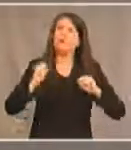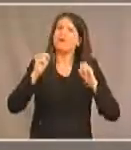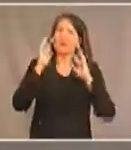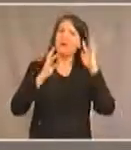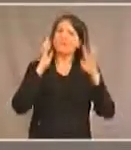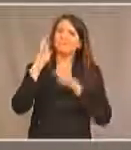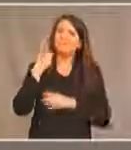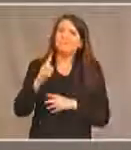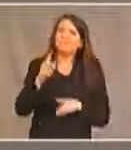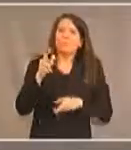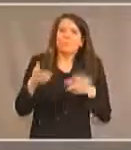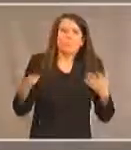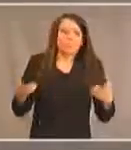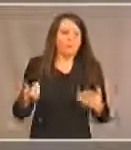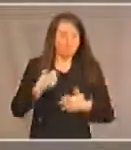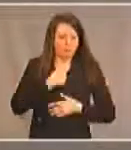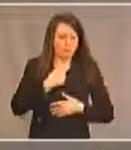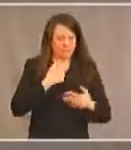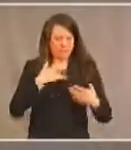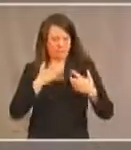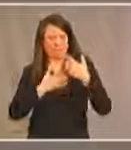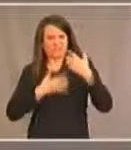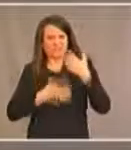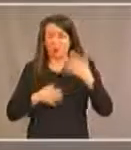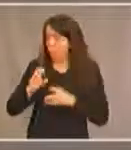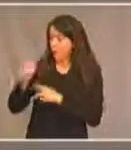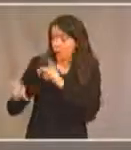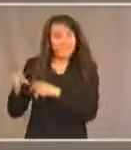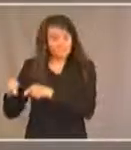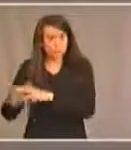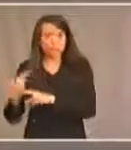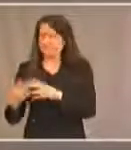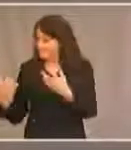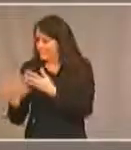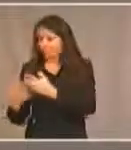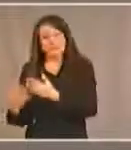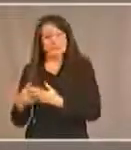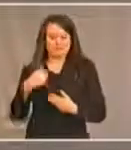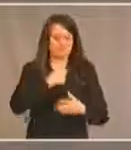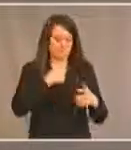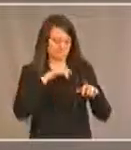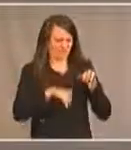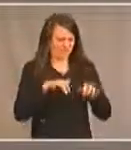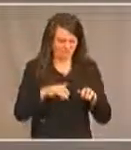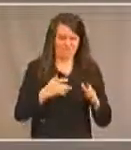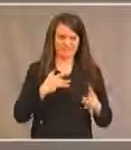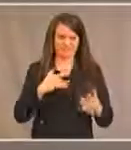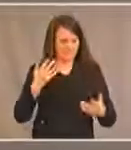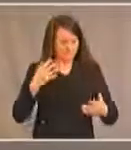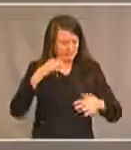soi, peut-être pour les huit autres personnes qui s'en servent et